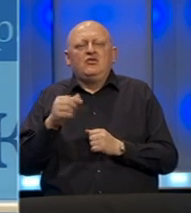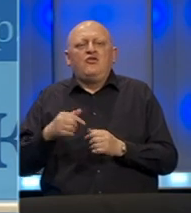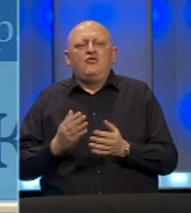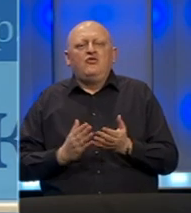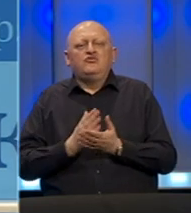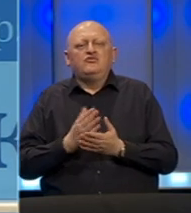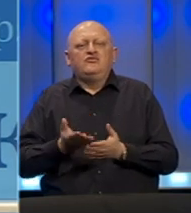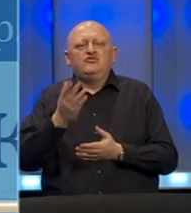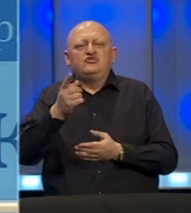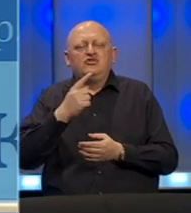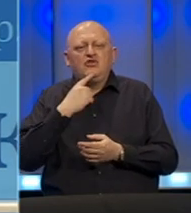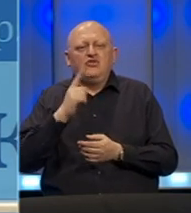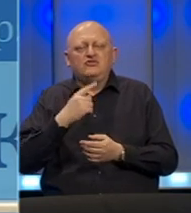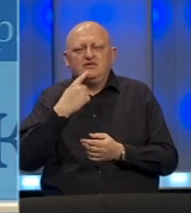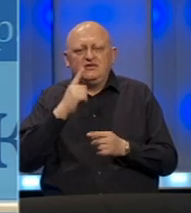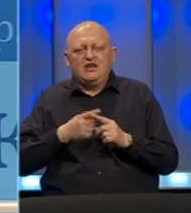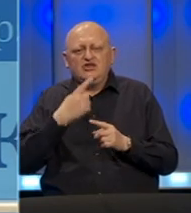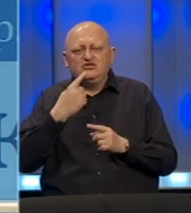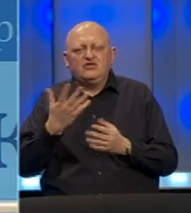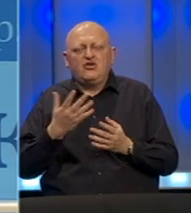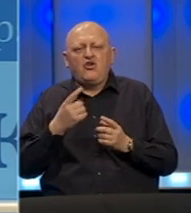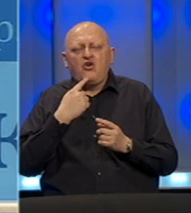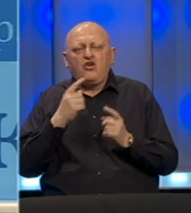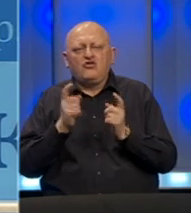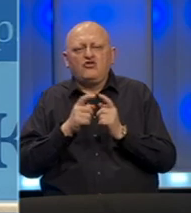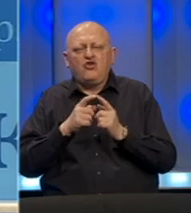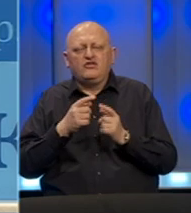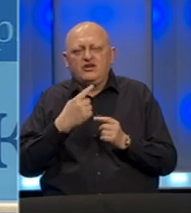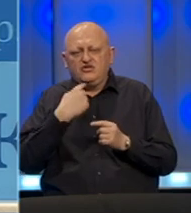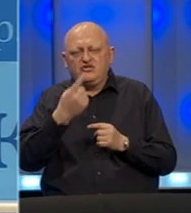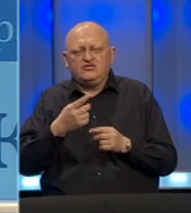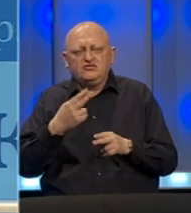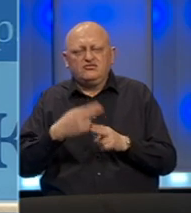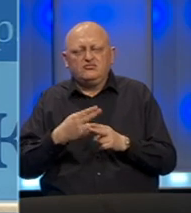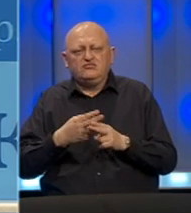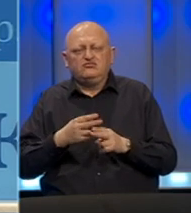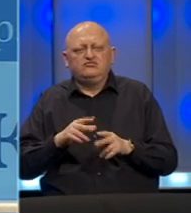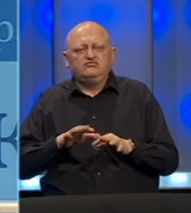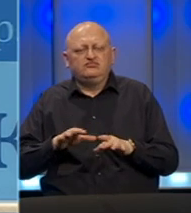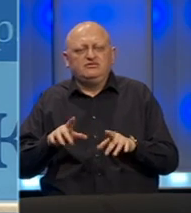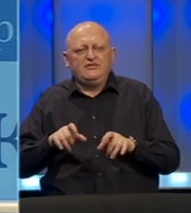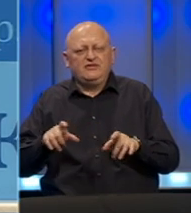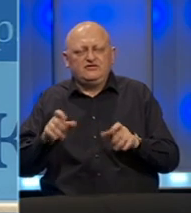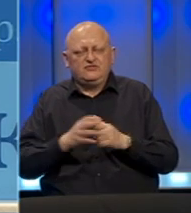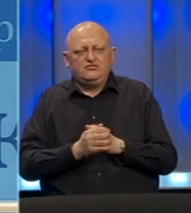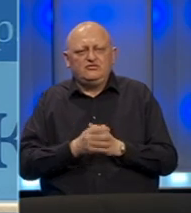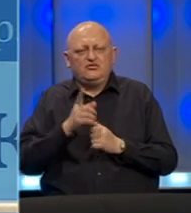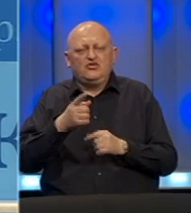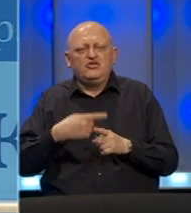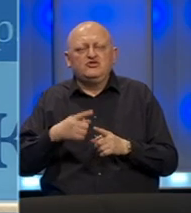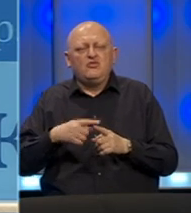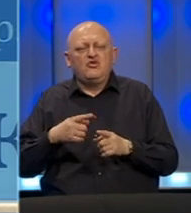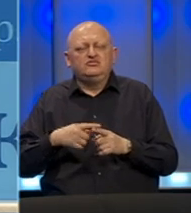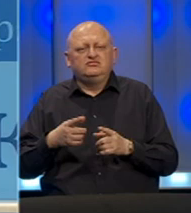slučaju više onih koji ne mogu da tačno kažu o kojem kontaktu je riječ kada je u pitanju zaraženost virusom korona. i to je ono zbog